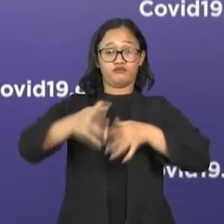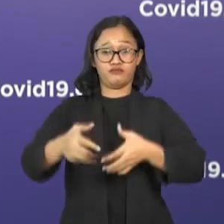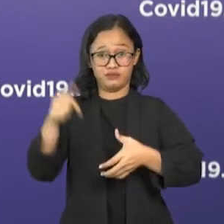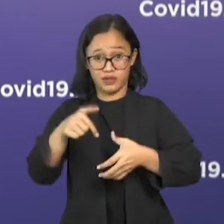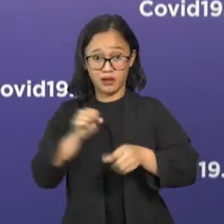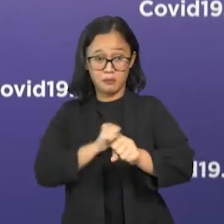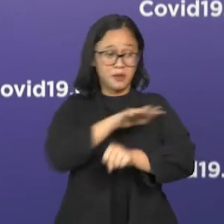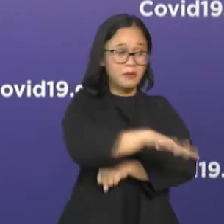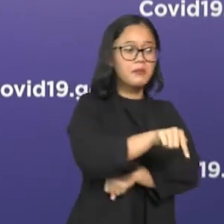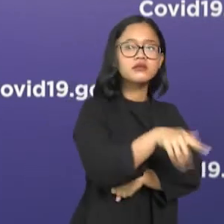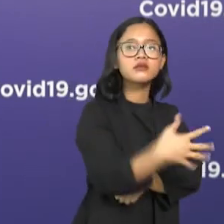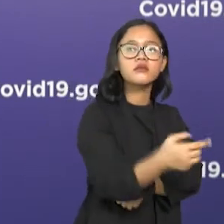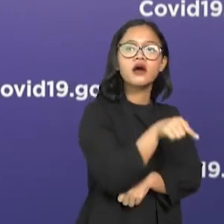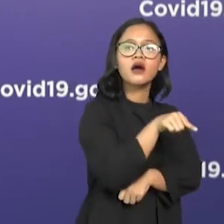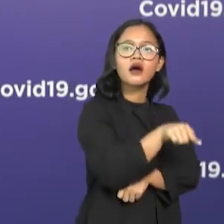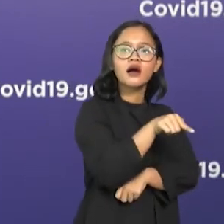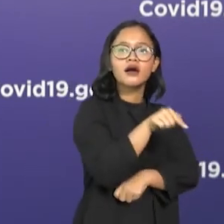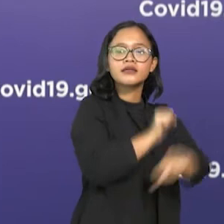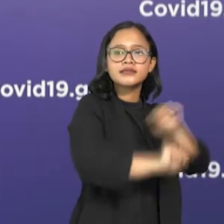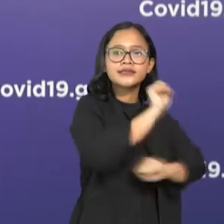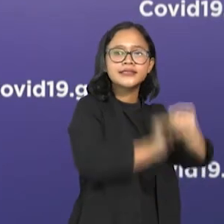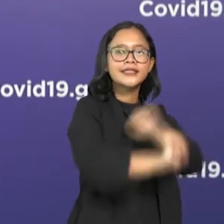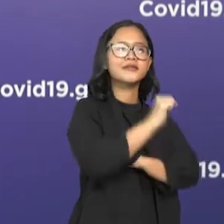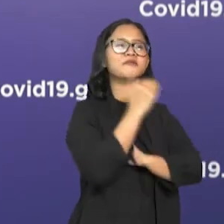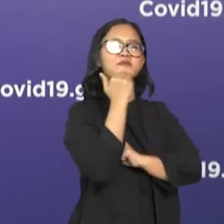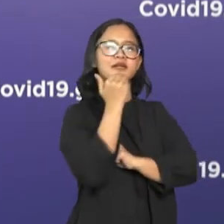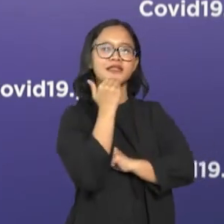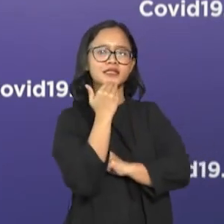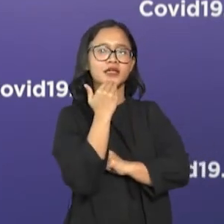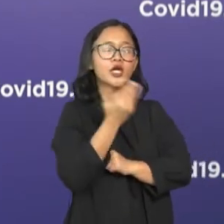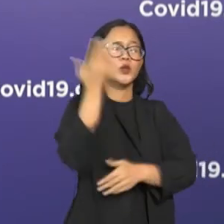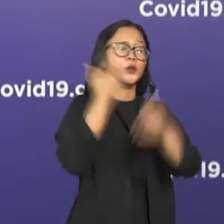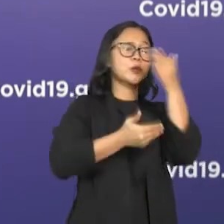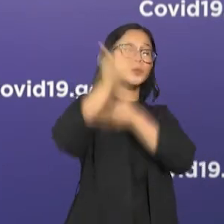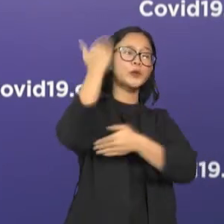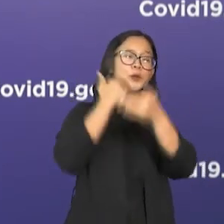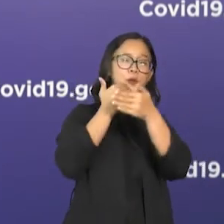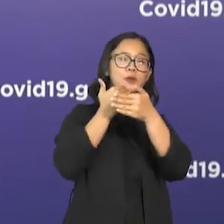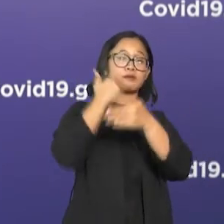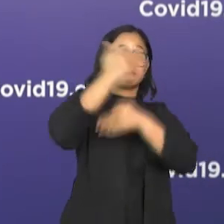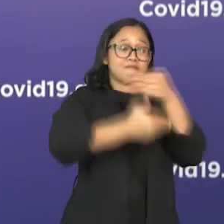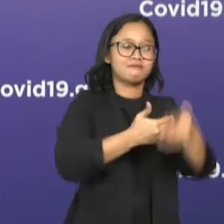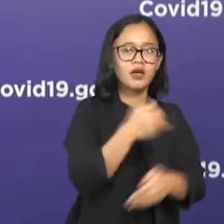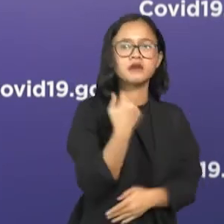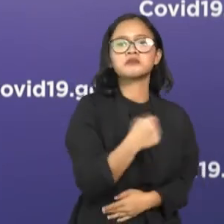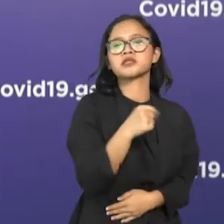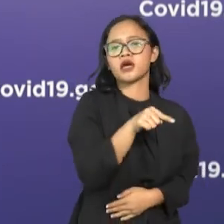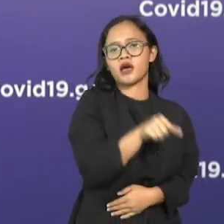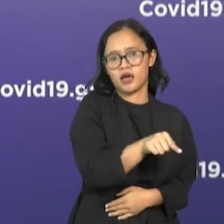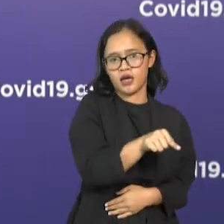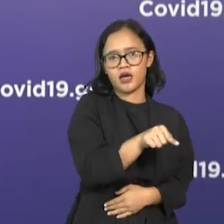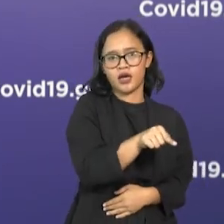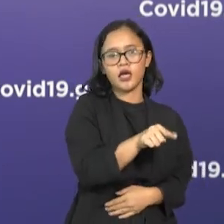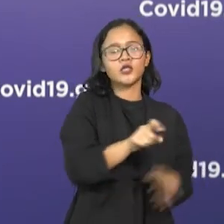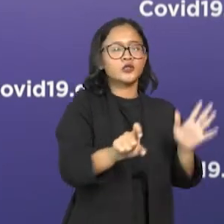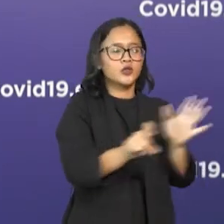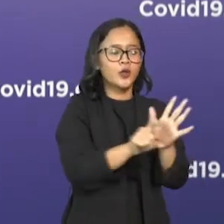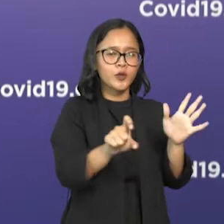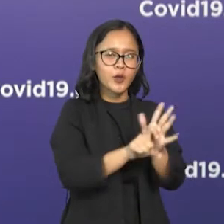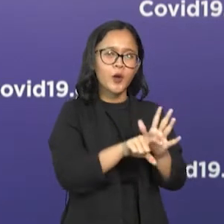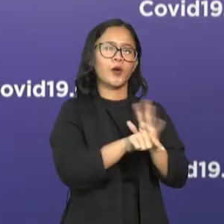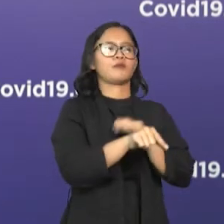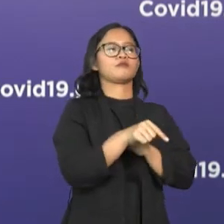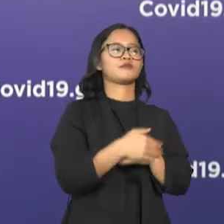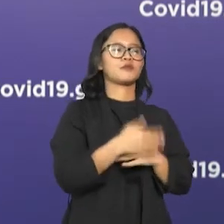semua tidak bisa melakukan kegiatan rutin yang kita lakukan. Semua kegiatan-kegiatan yang biasa kita